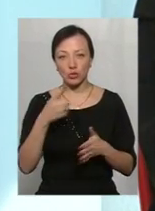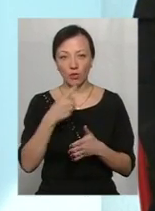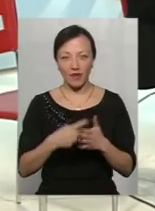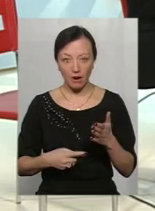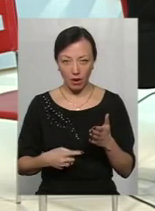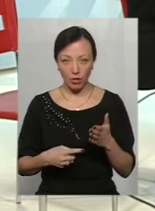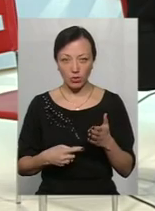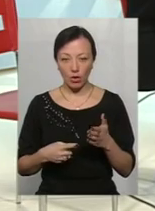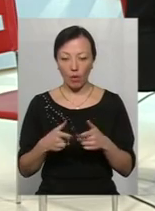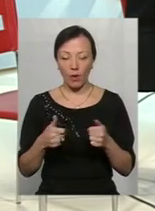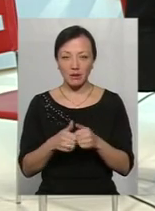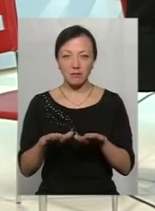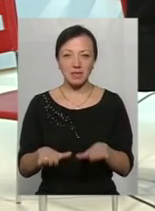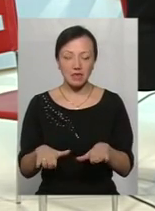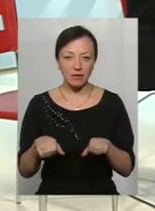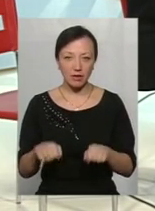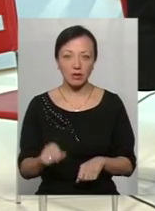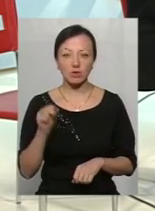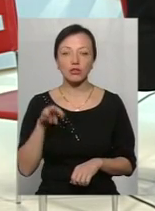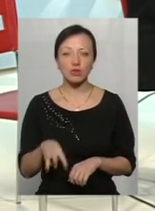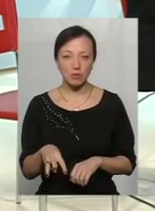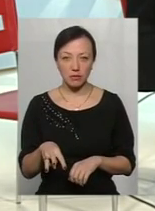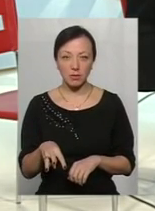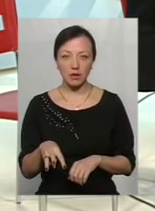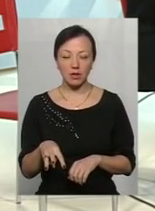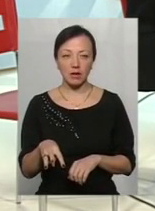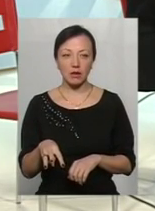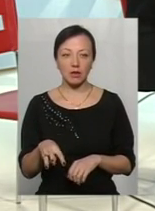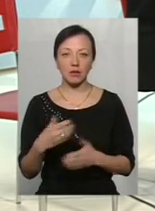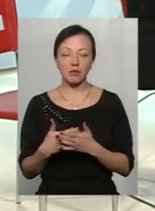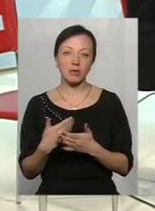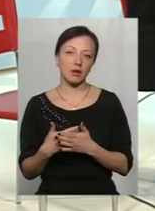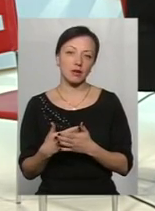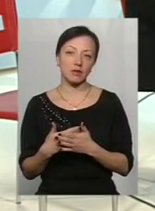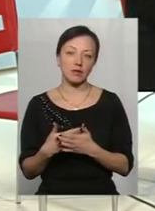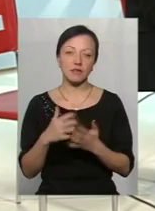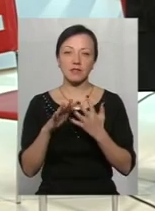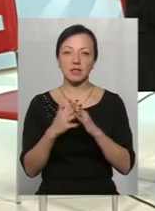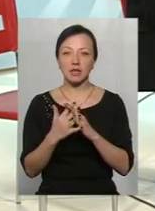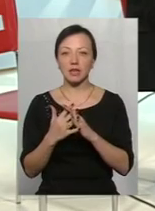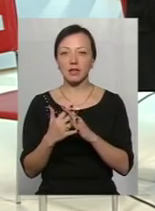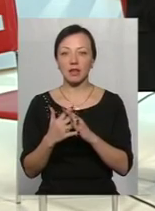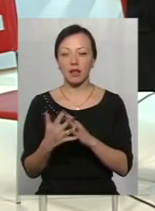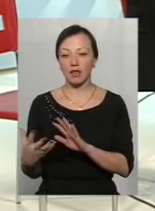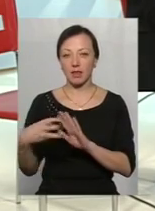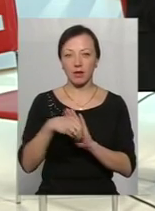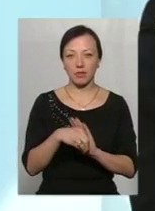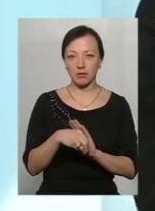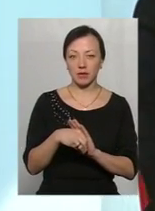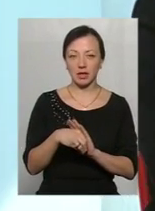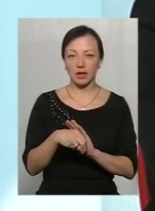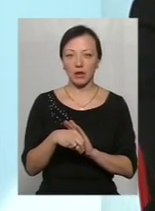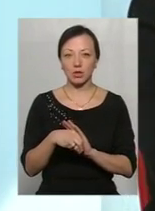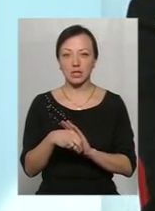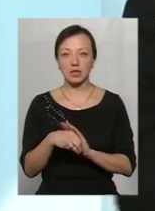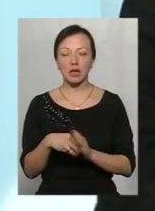органу місцевого самоврядування, ніж органу місцевого самоврядування, наприклад, там в селі селища, яке не стало об'єднаним громадою. Тобто